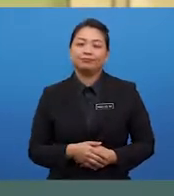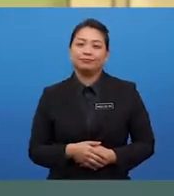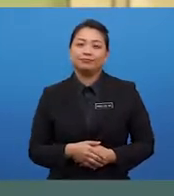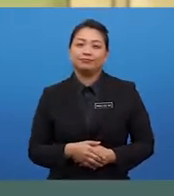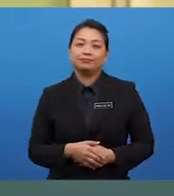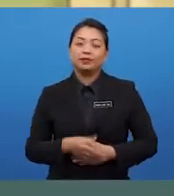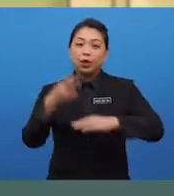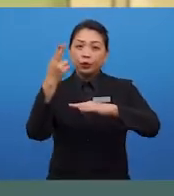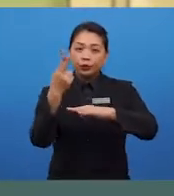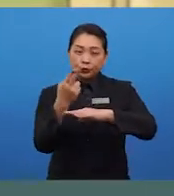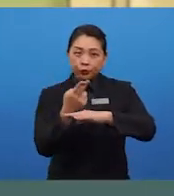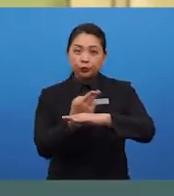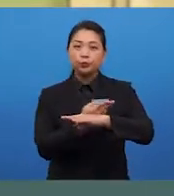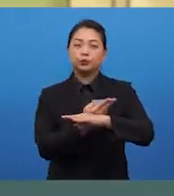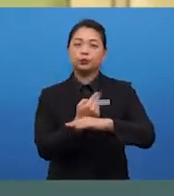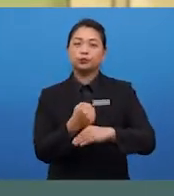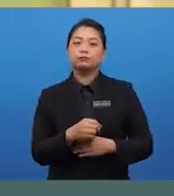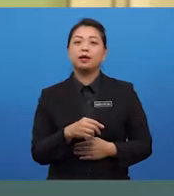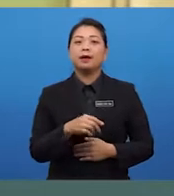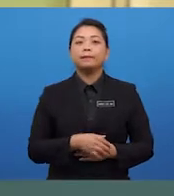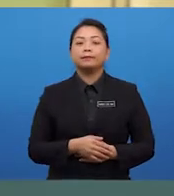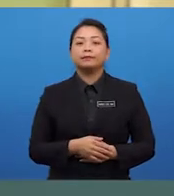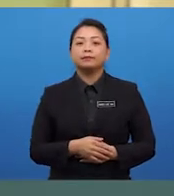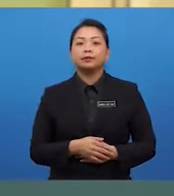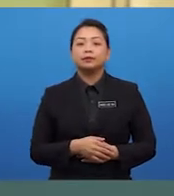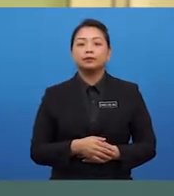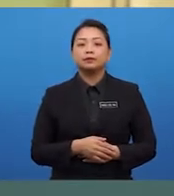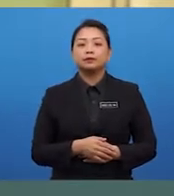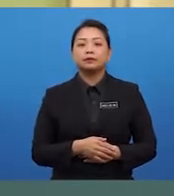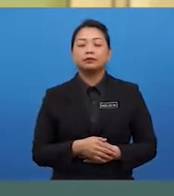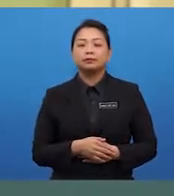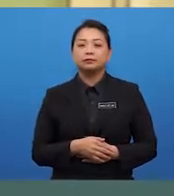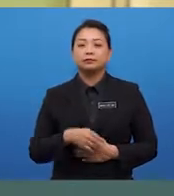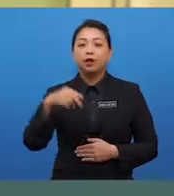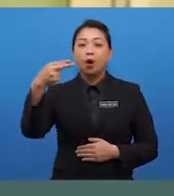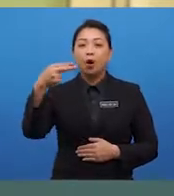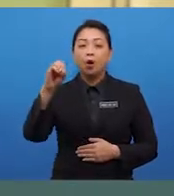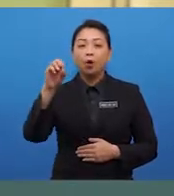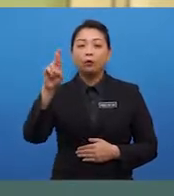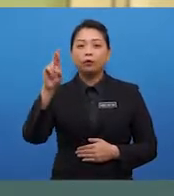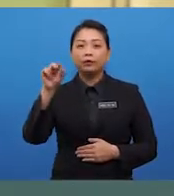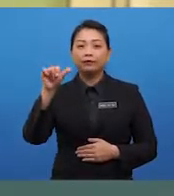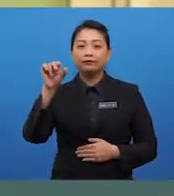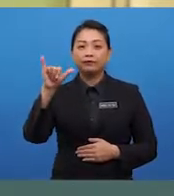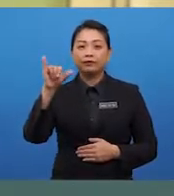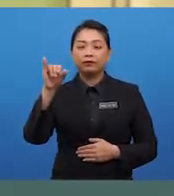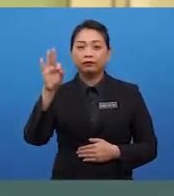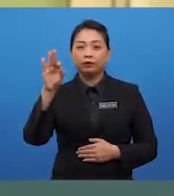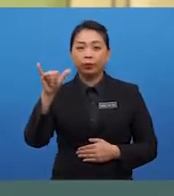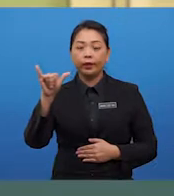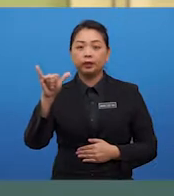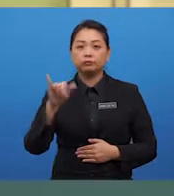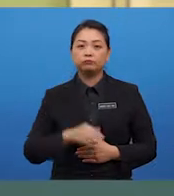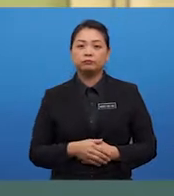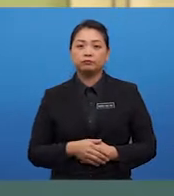Use petrified, terrified or even horrified instead of the common word scared. Now,